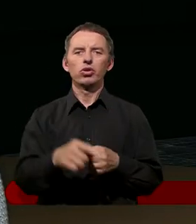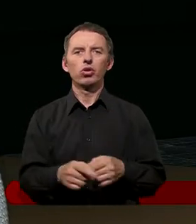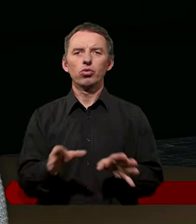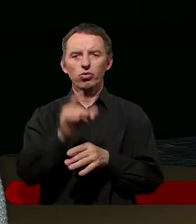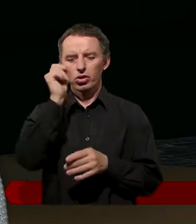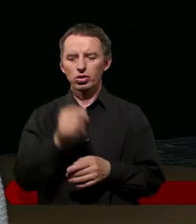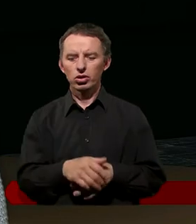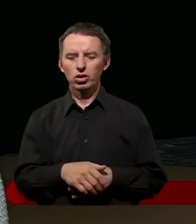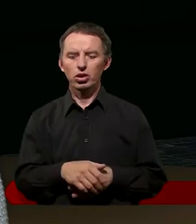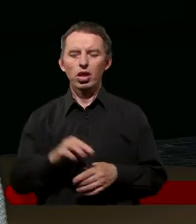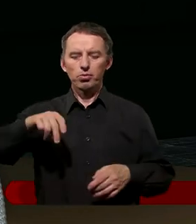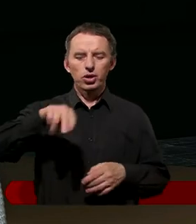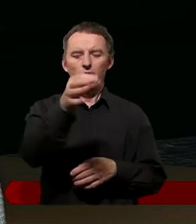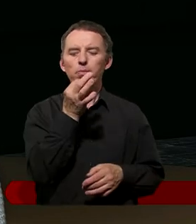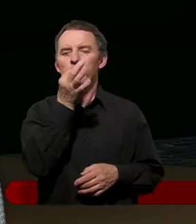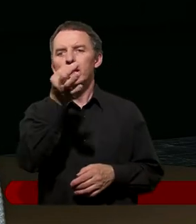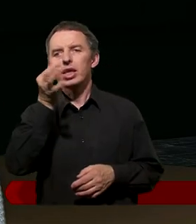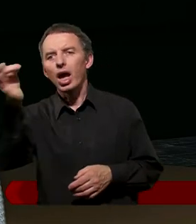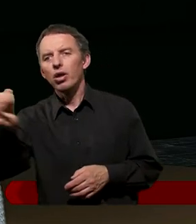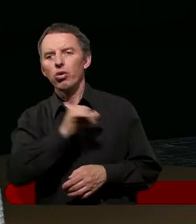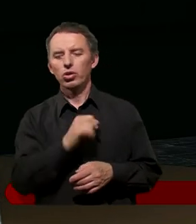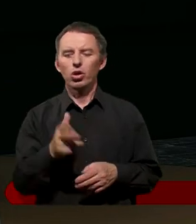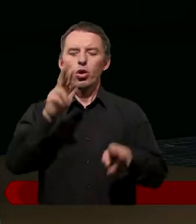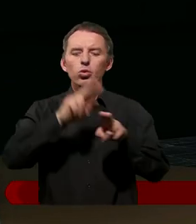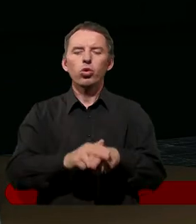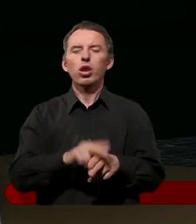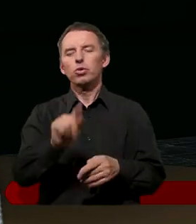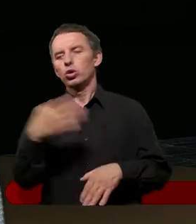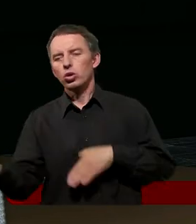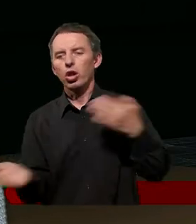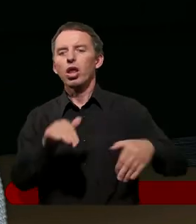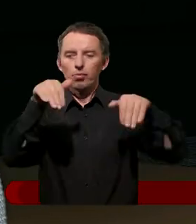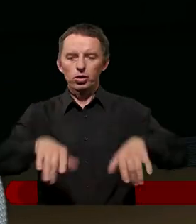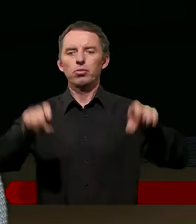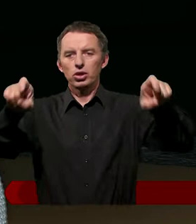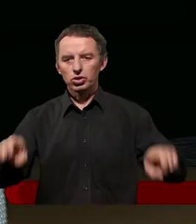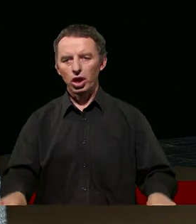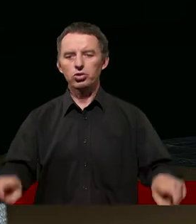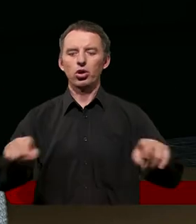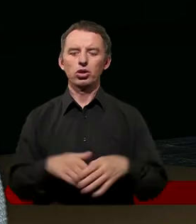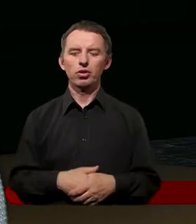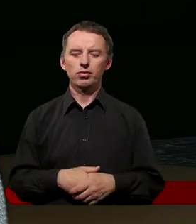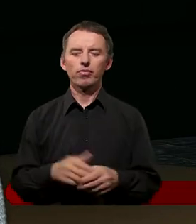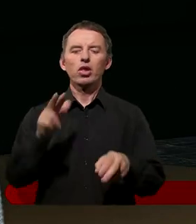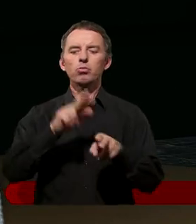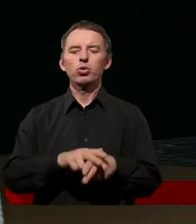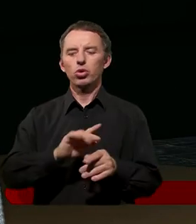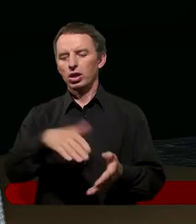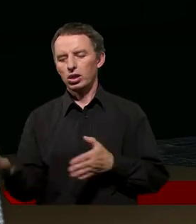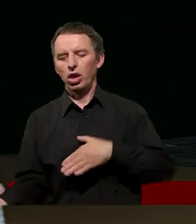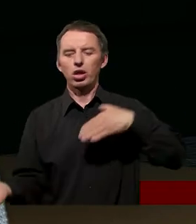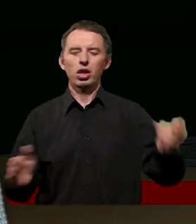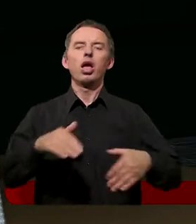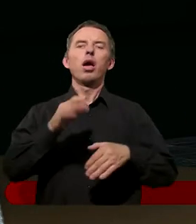dzień w dzień, a oni przychodzą i pytają się, to po której stronie my możemy, no ich matka przyszła, to po której stronie